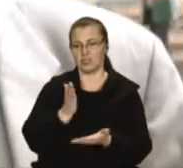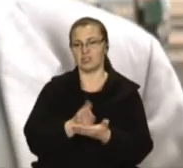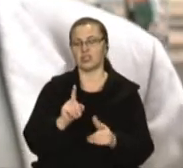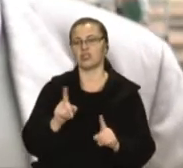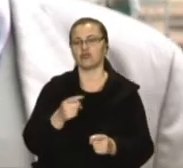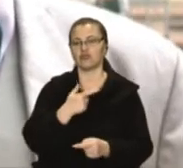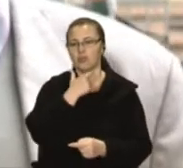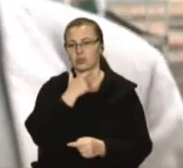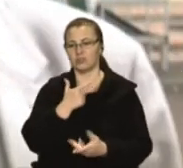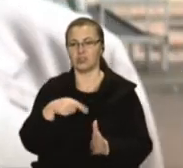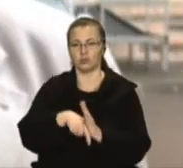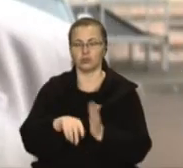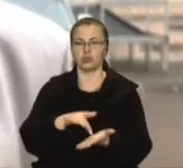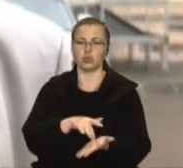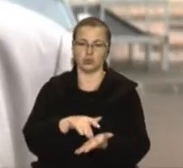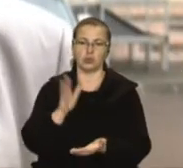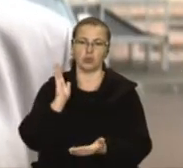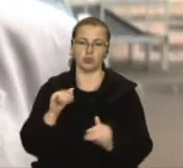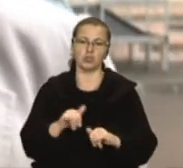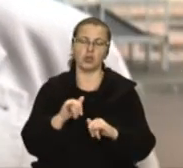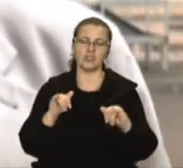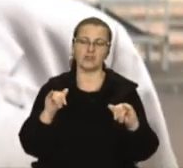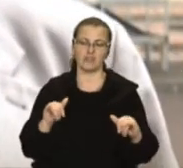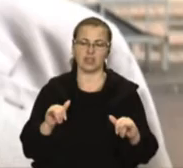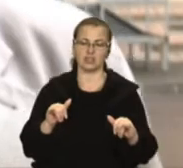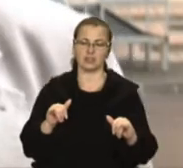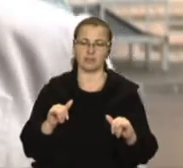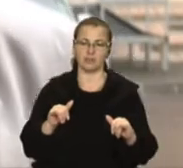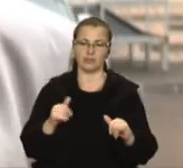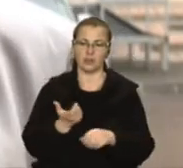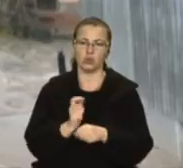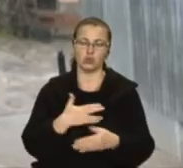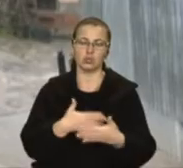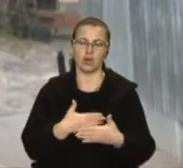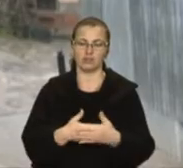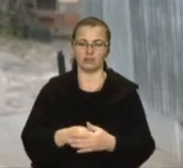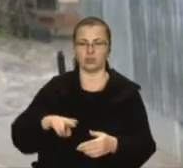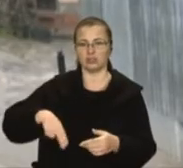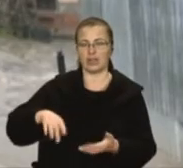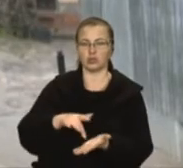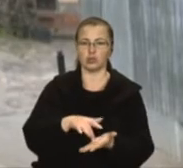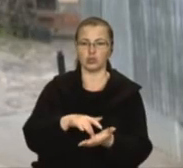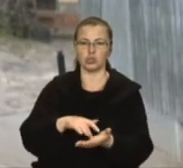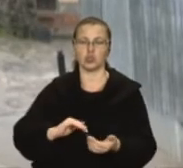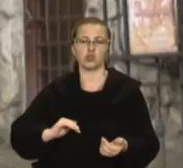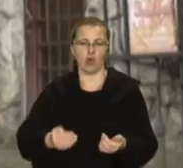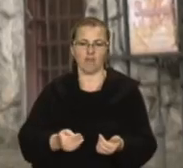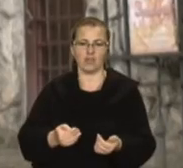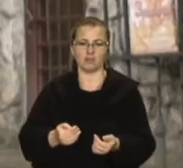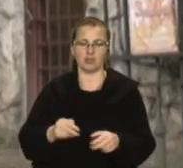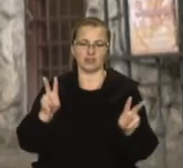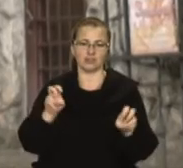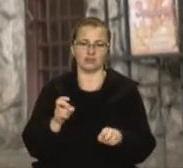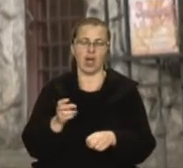подивитися. Так що внутрішній туризм, він буде розвиватися дуже-дуже активно. Директор туристичного оператора відвіда